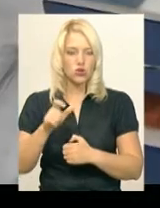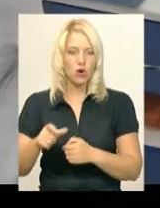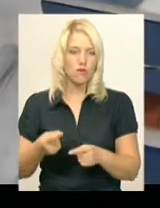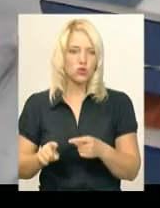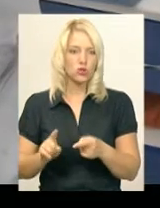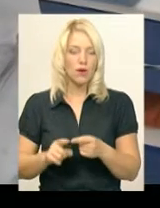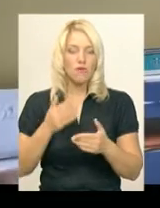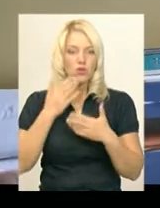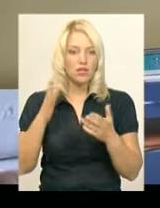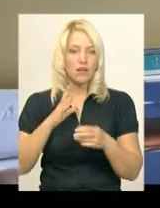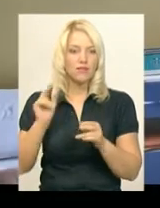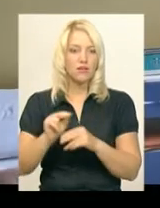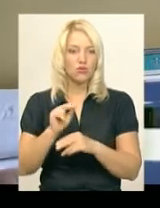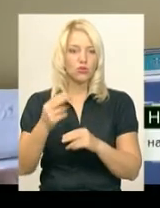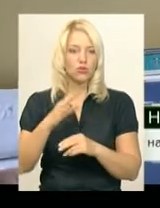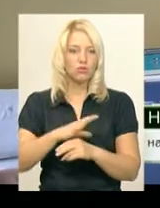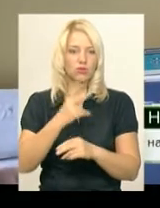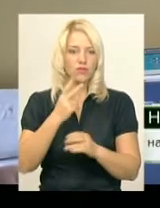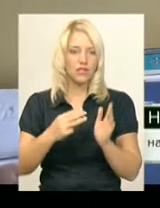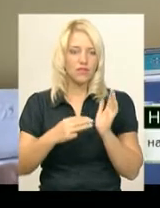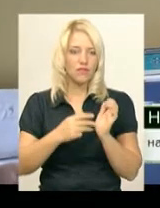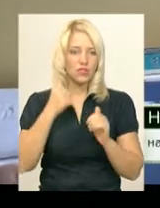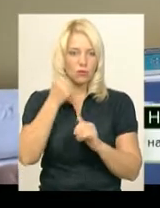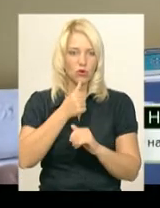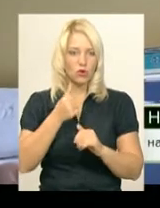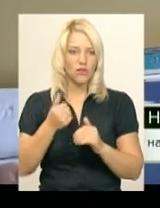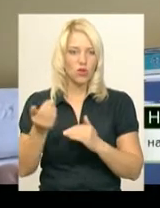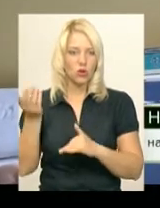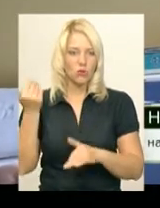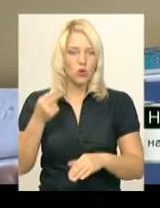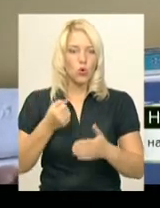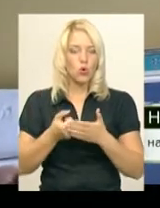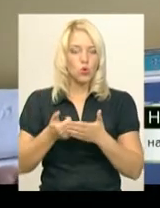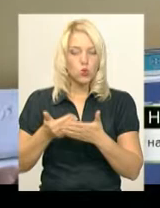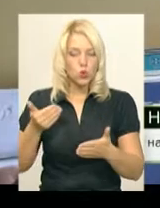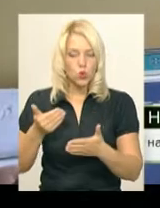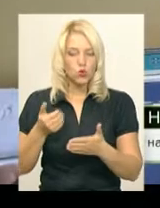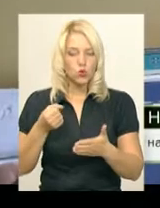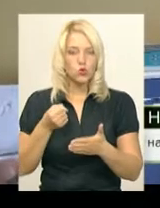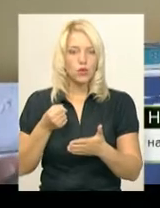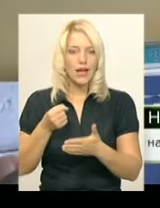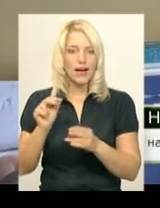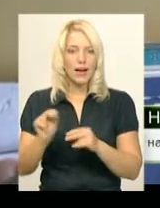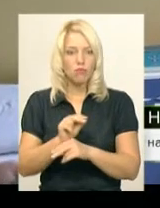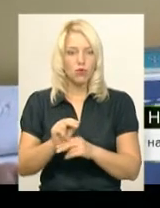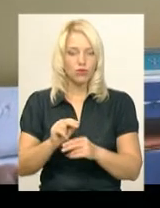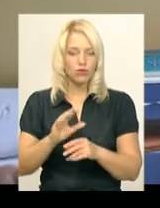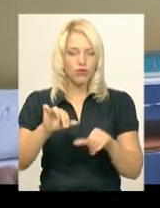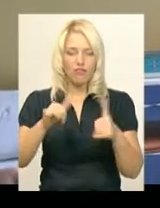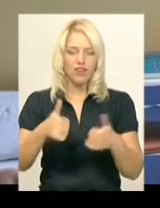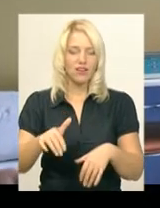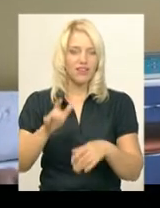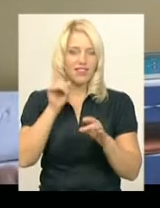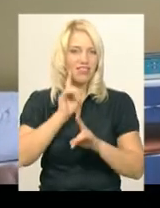28 років тому. До ремонту вигляд був, я вам скажу, не дуже